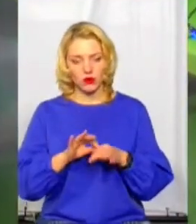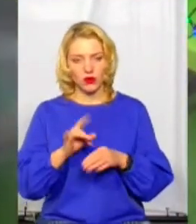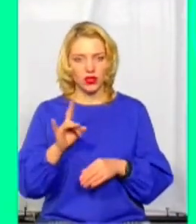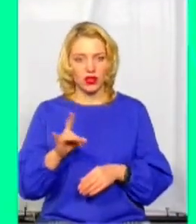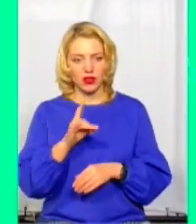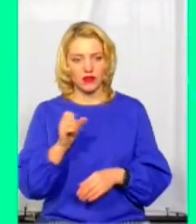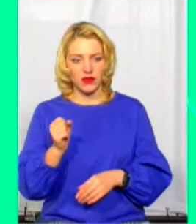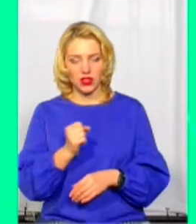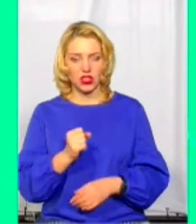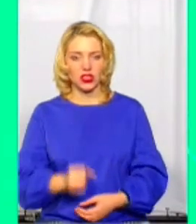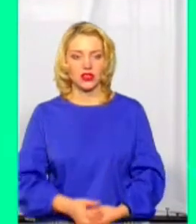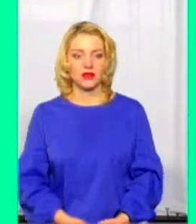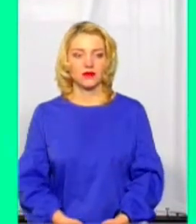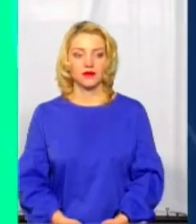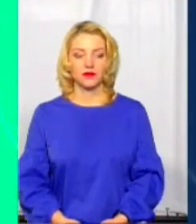на тиждень.